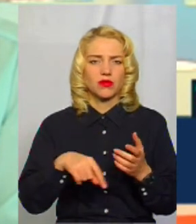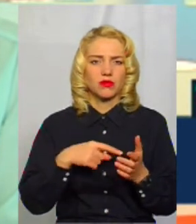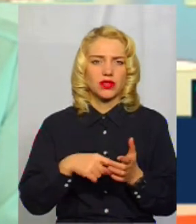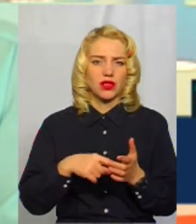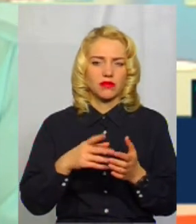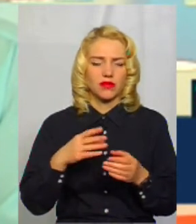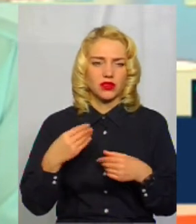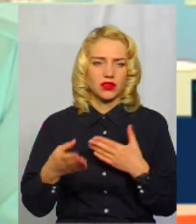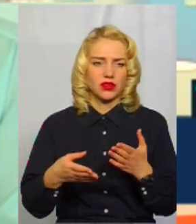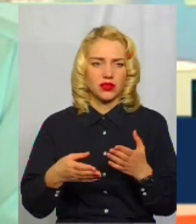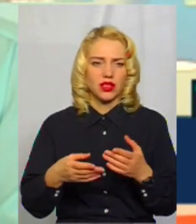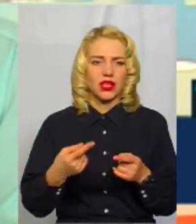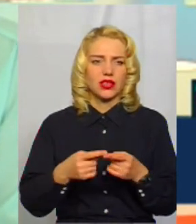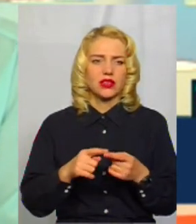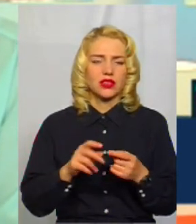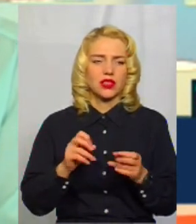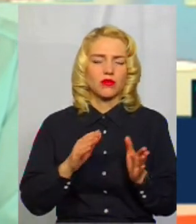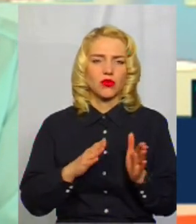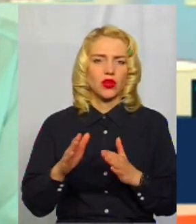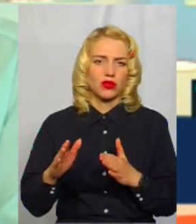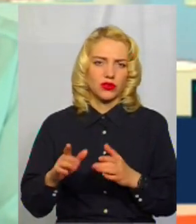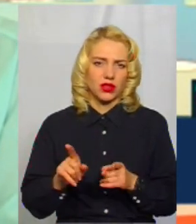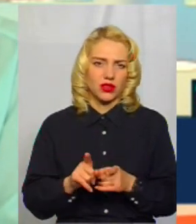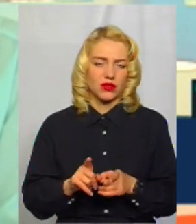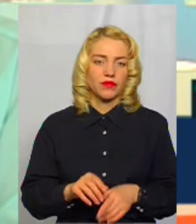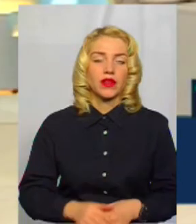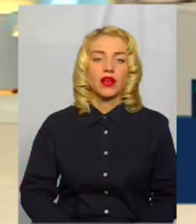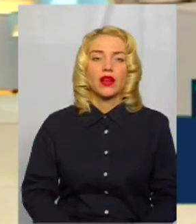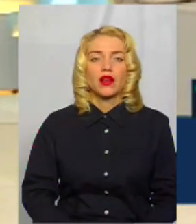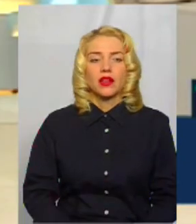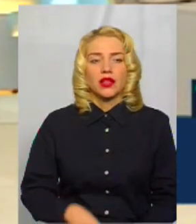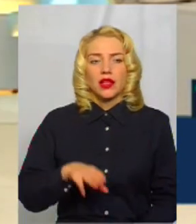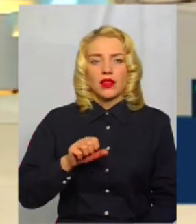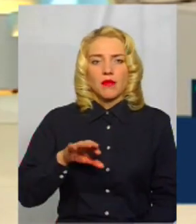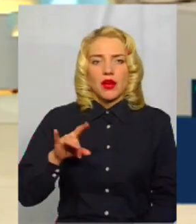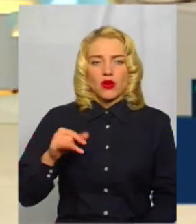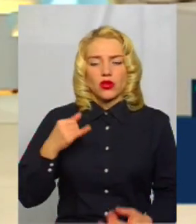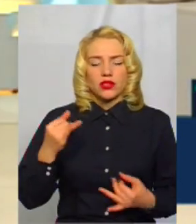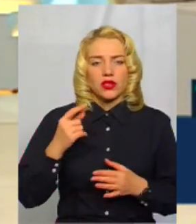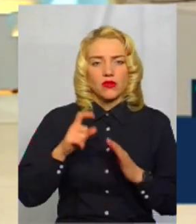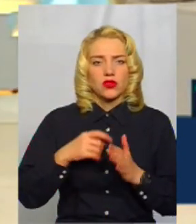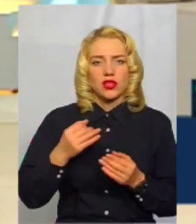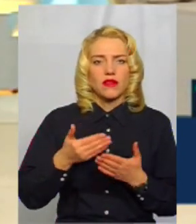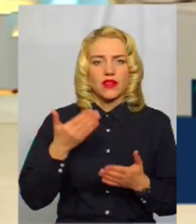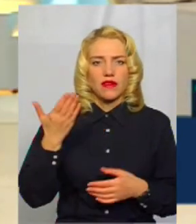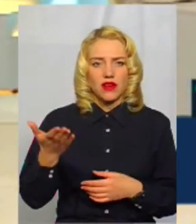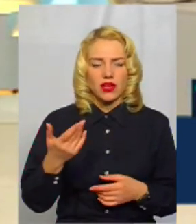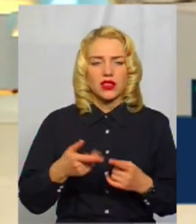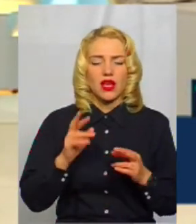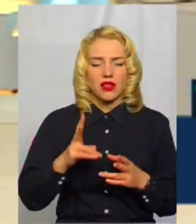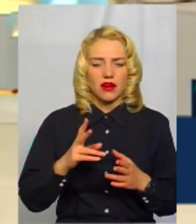Тобто, такий порядок скрізь. Пані Тамаро, цікаво від вас дізнатися, як від практика.